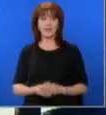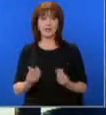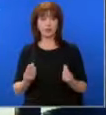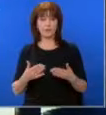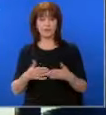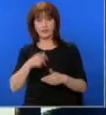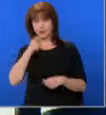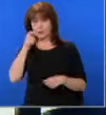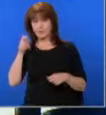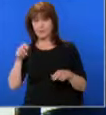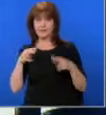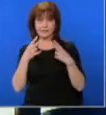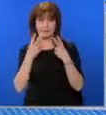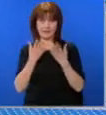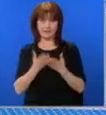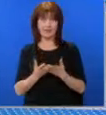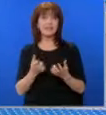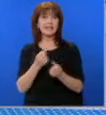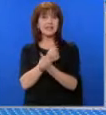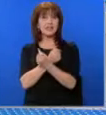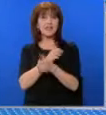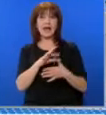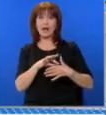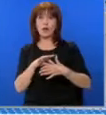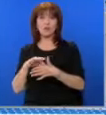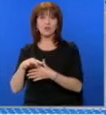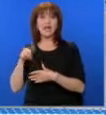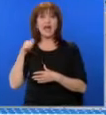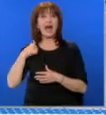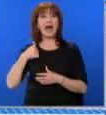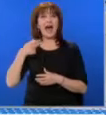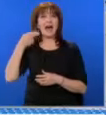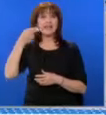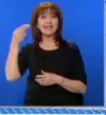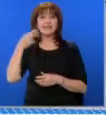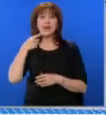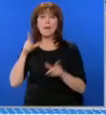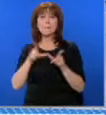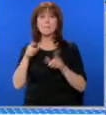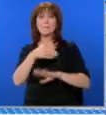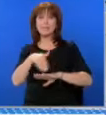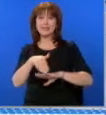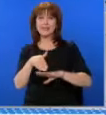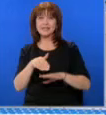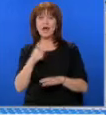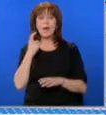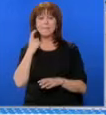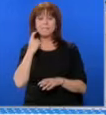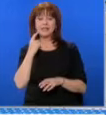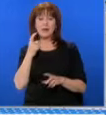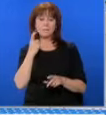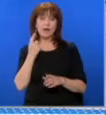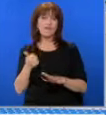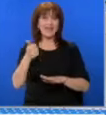Здравейте с новините в 18. Задържаха ръководството на агенция Митници, директорът Петя Банкова и нейния заместник Людмил